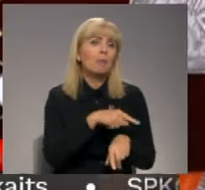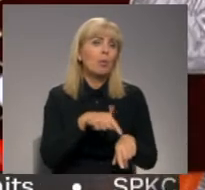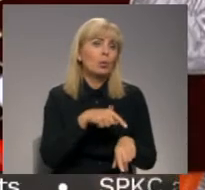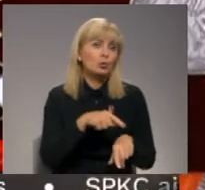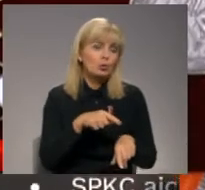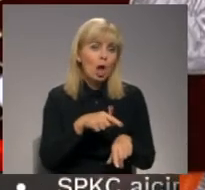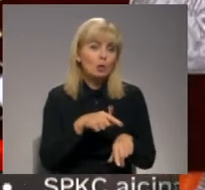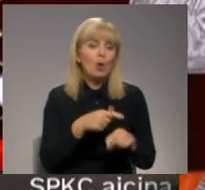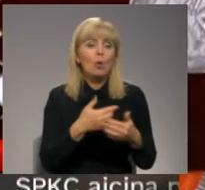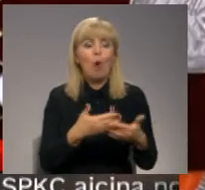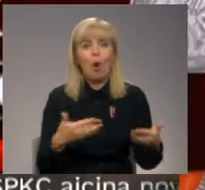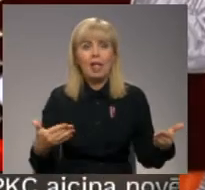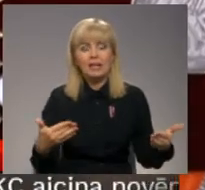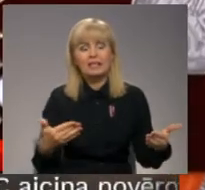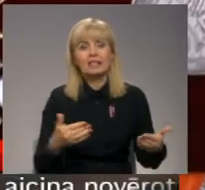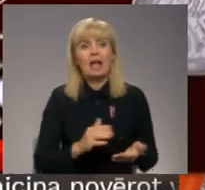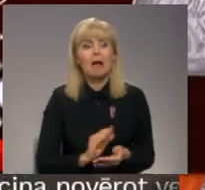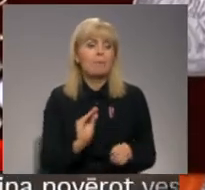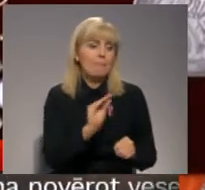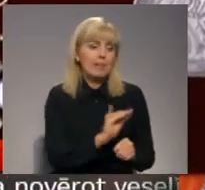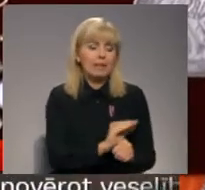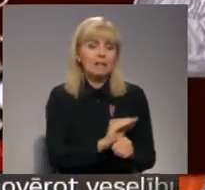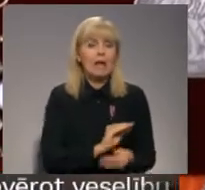Sandra Leitāna, Andris Pāns, Zemgals reģionālā televīzija.